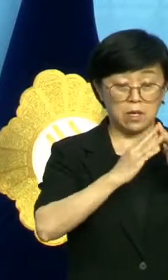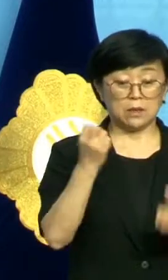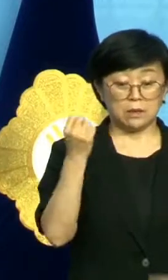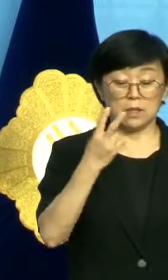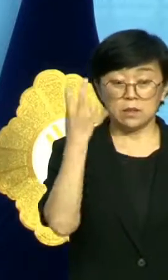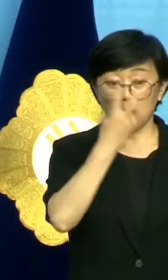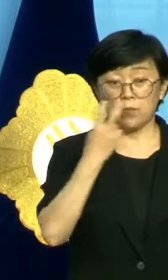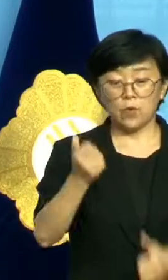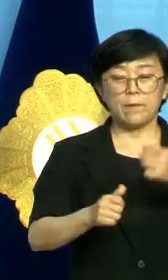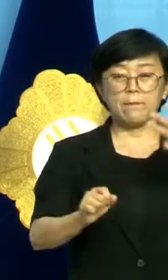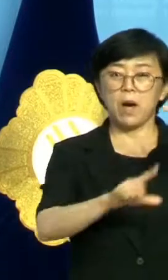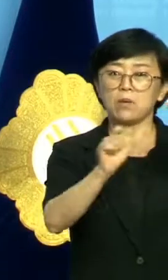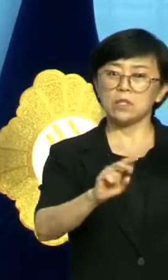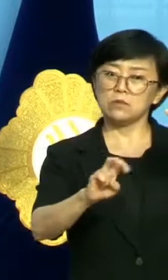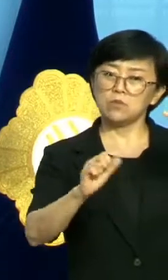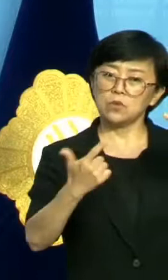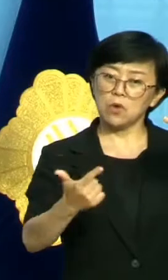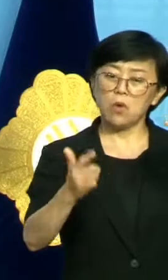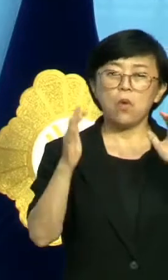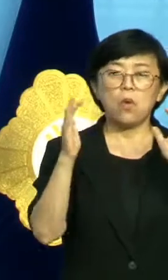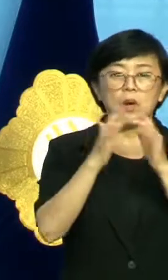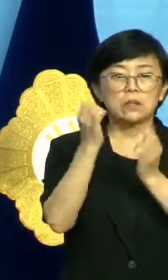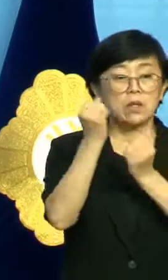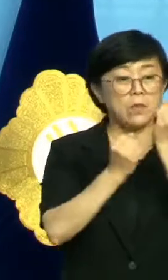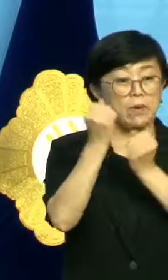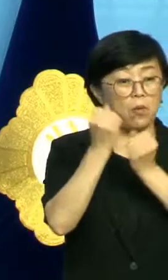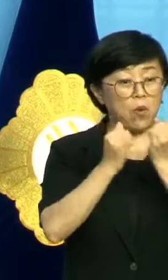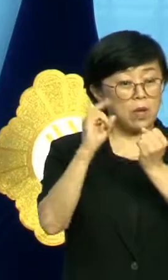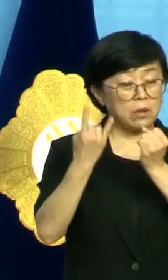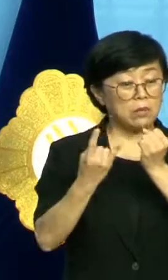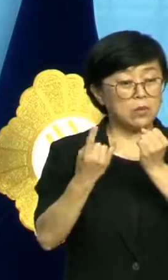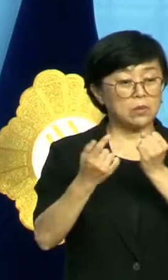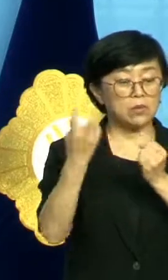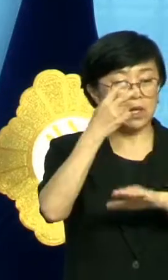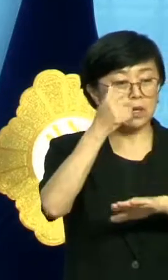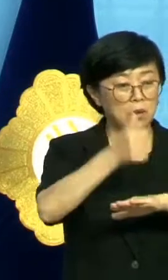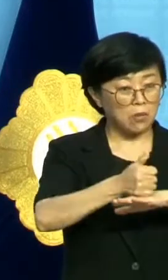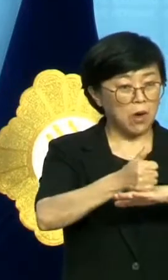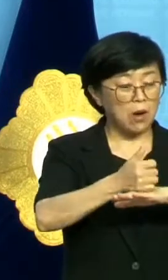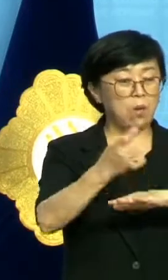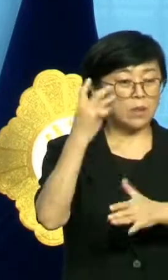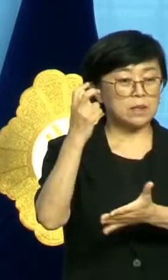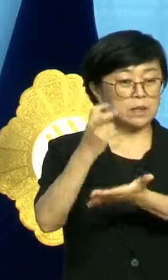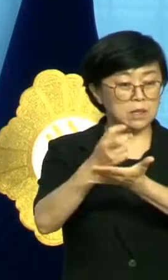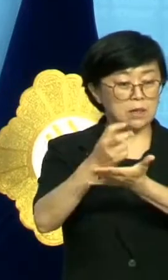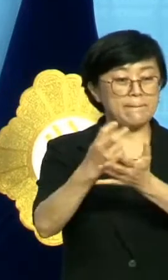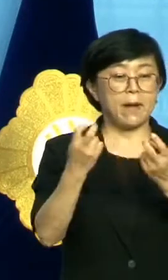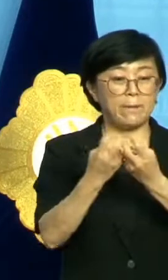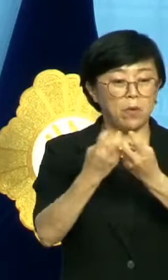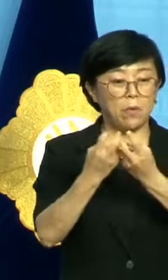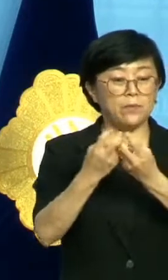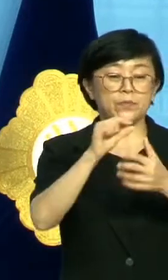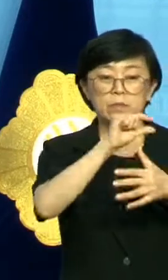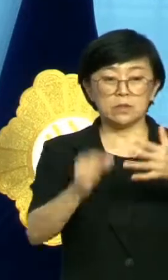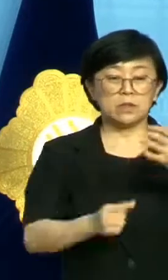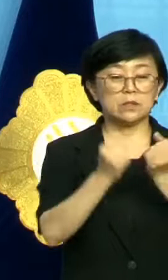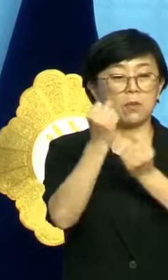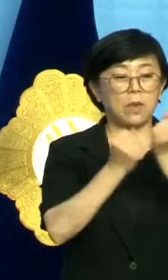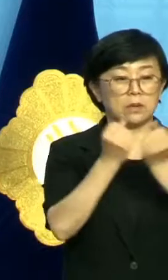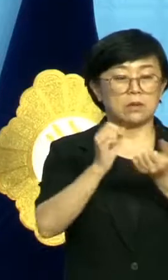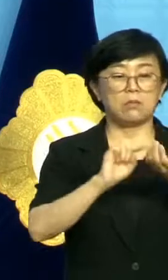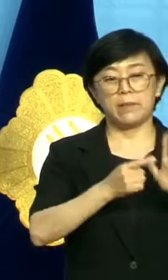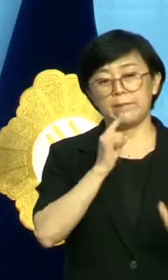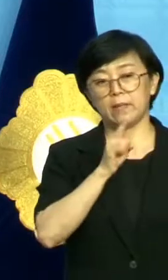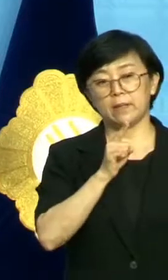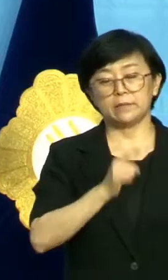8월 26일 온라인 설명회를 통해 조사 결과와 조사 원칙, 방법, 절차를 설명하겠다고